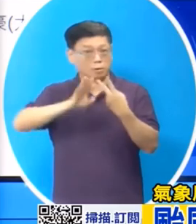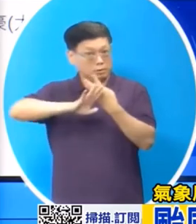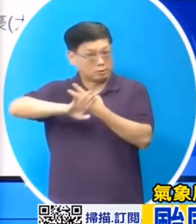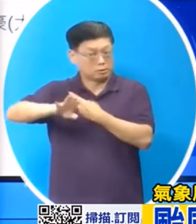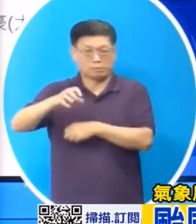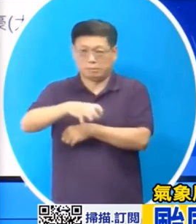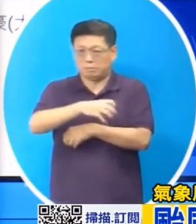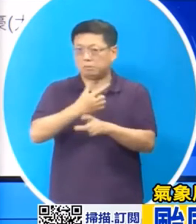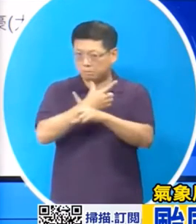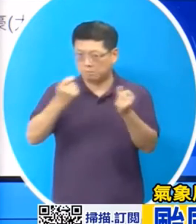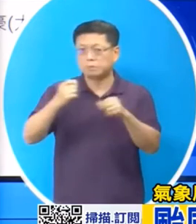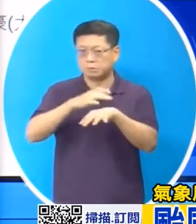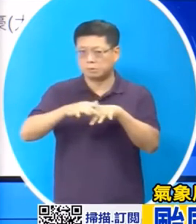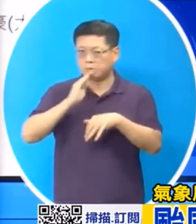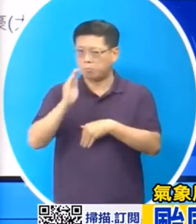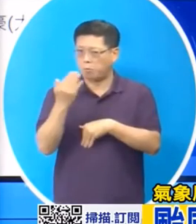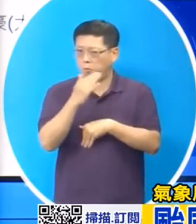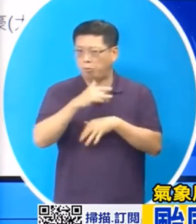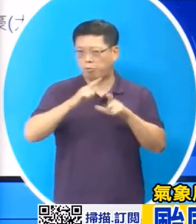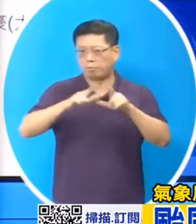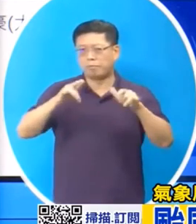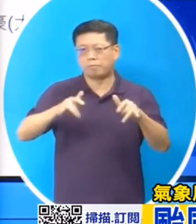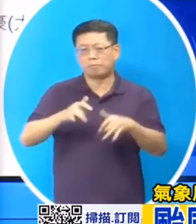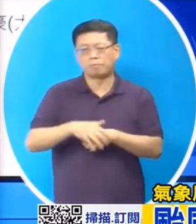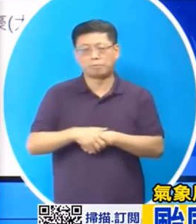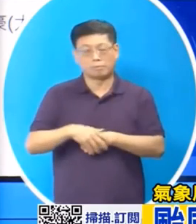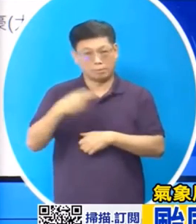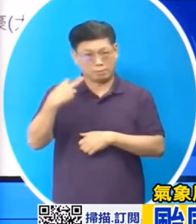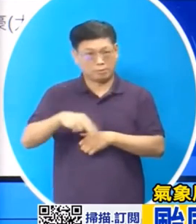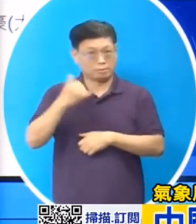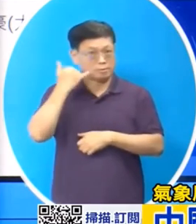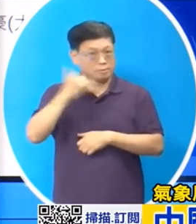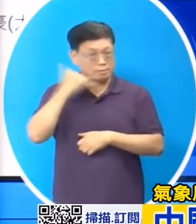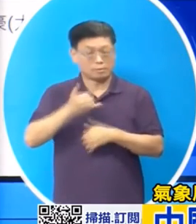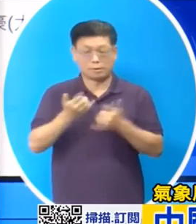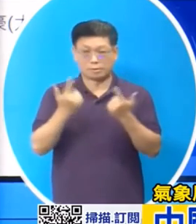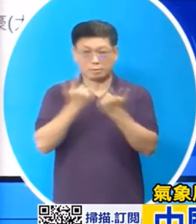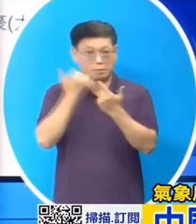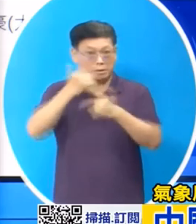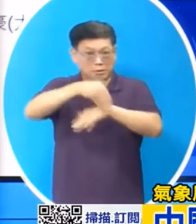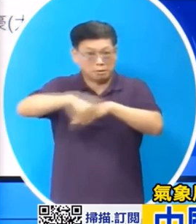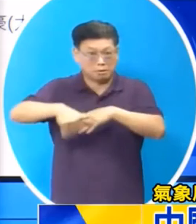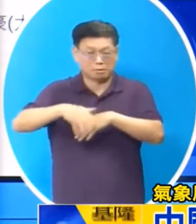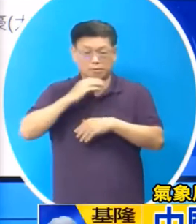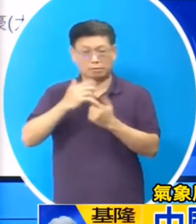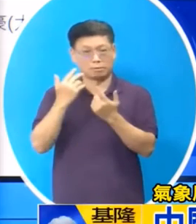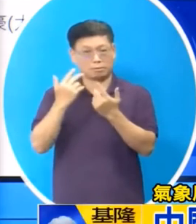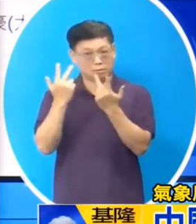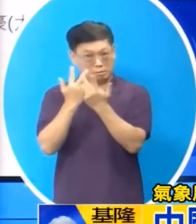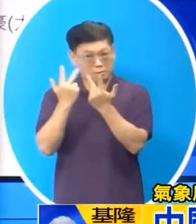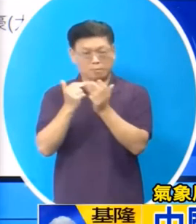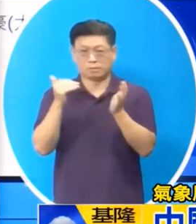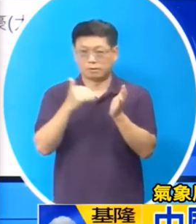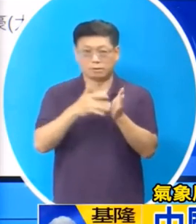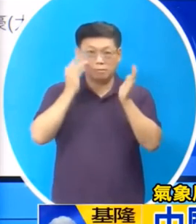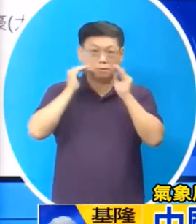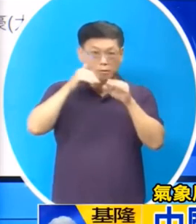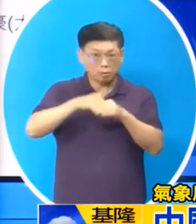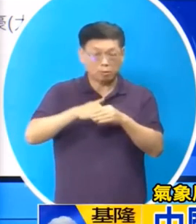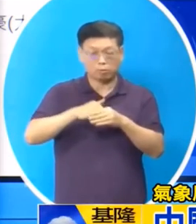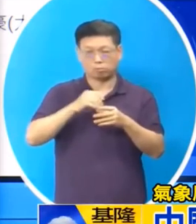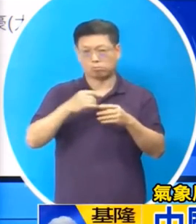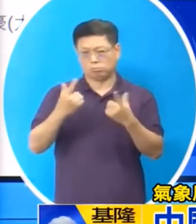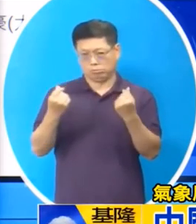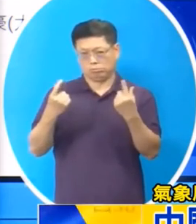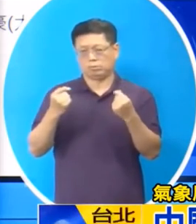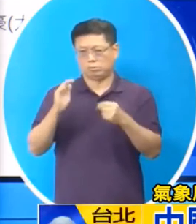其他各地都可能会下局部性的大雨尤其在基隆北海岸地区新北市引南一直到南投的山区会出